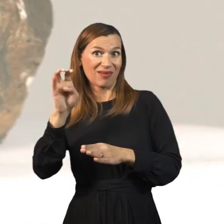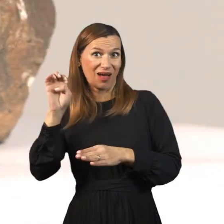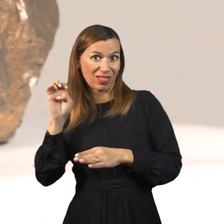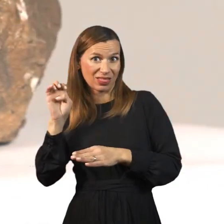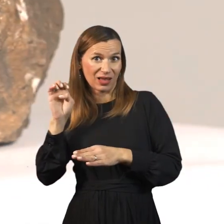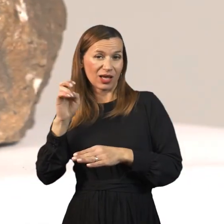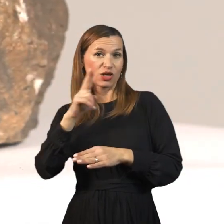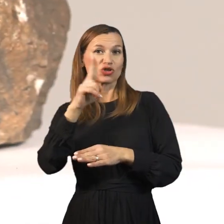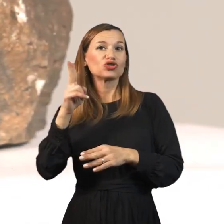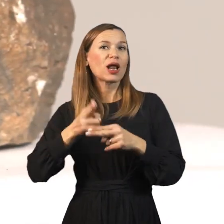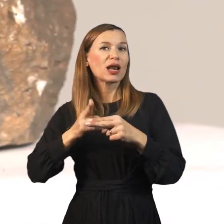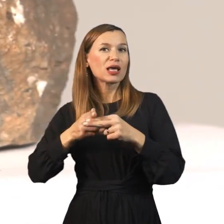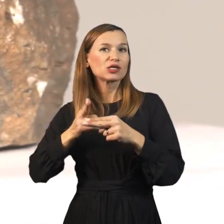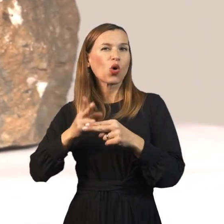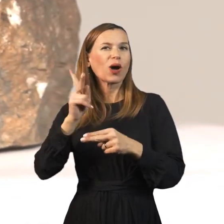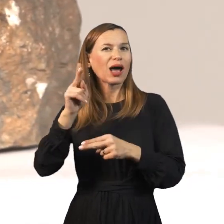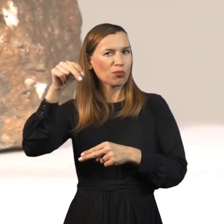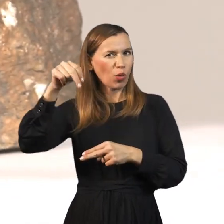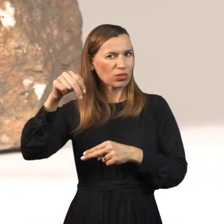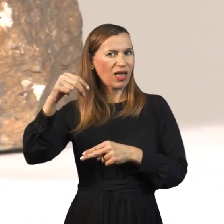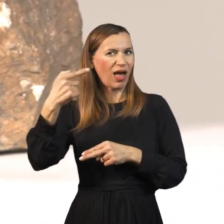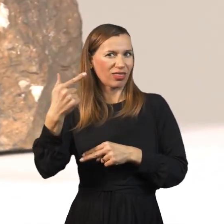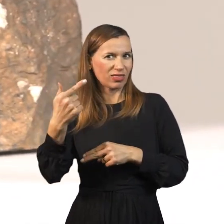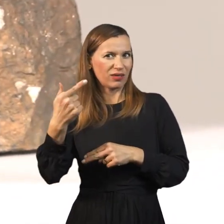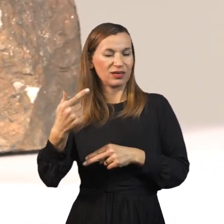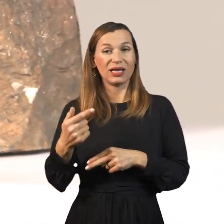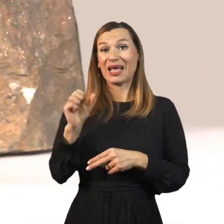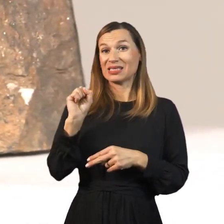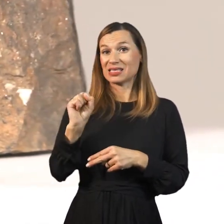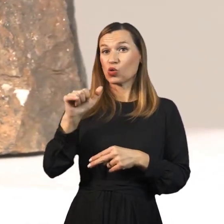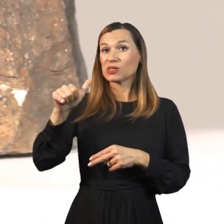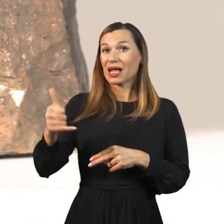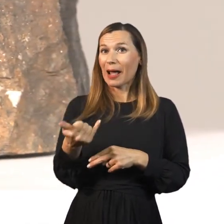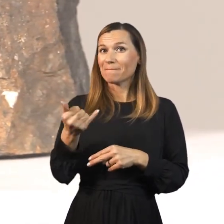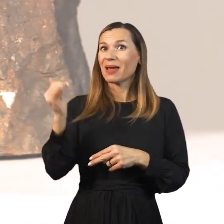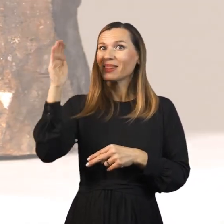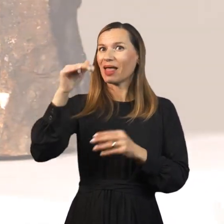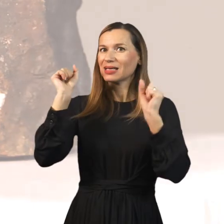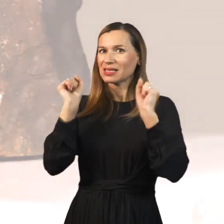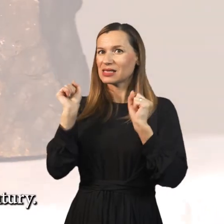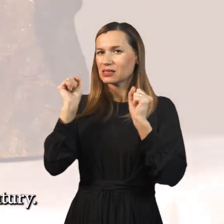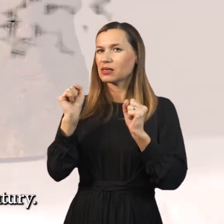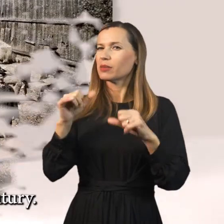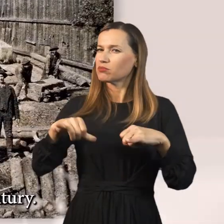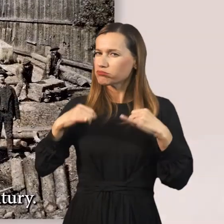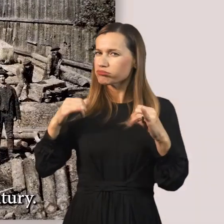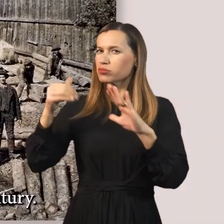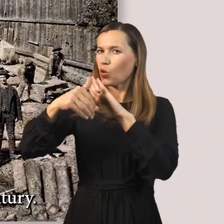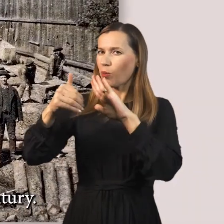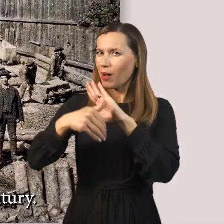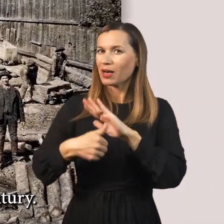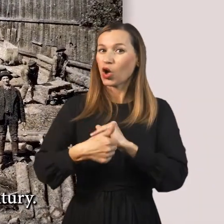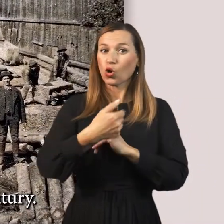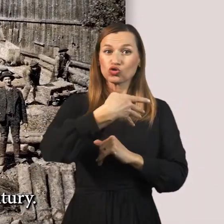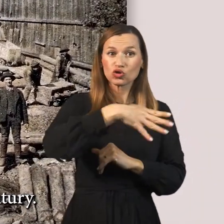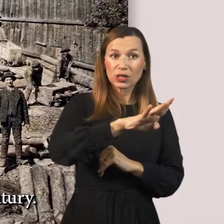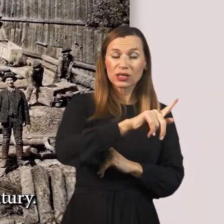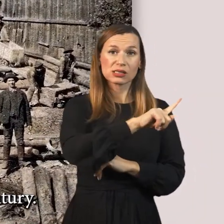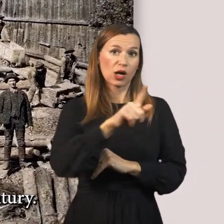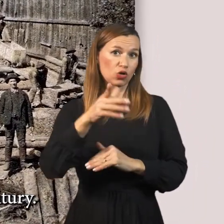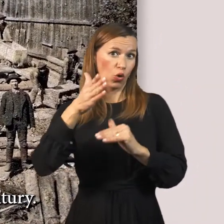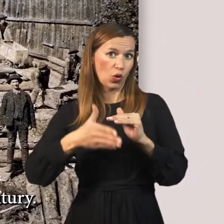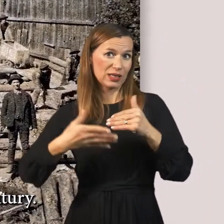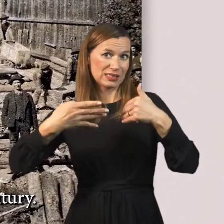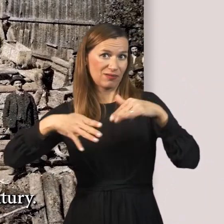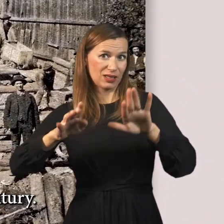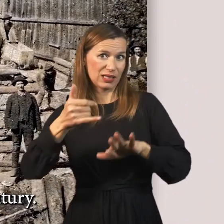Železov, karbonat, residorit. Vesavskih jamakrati senicami so ga intenzivno kopali od 14. kato